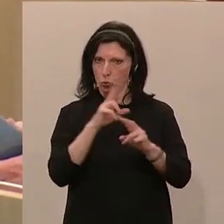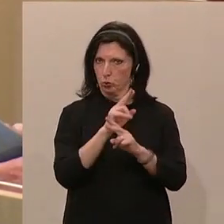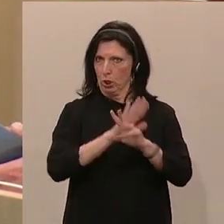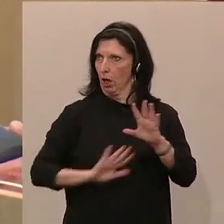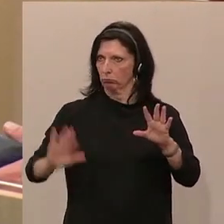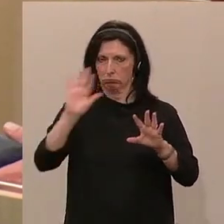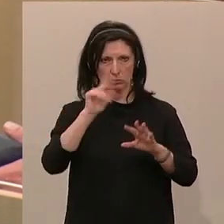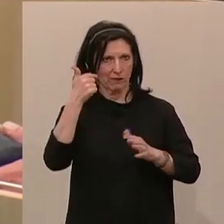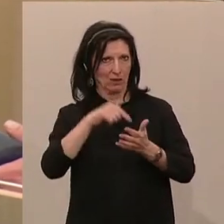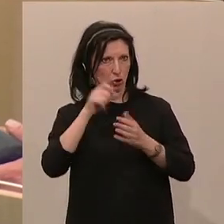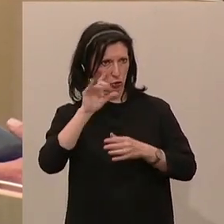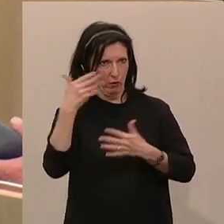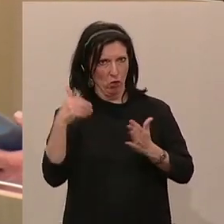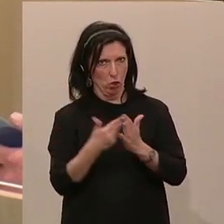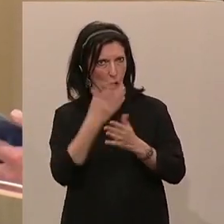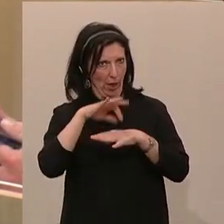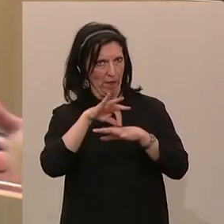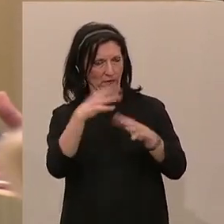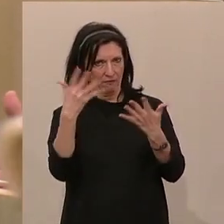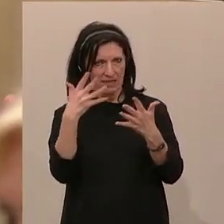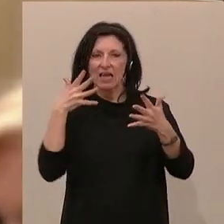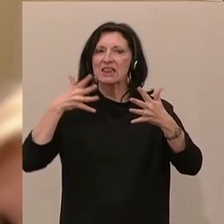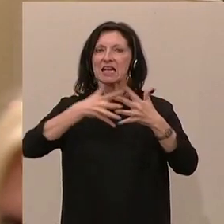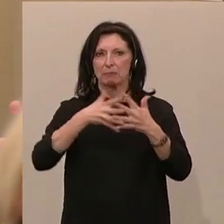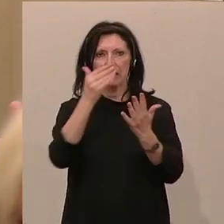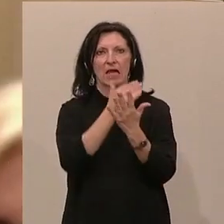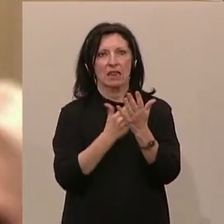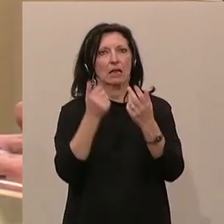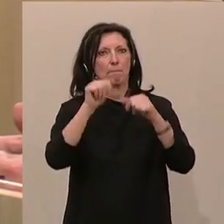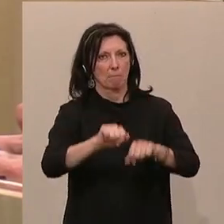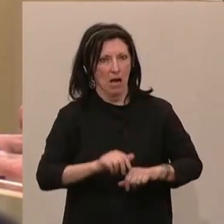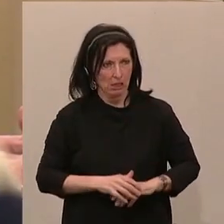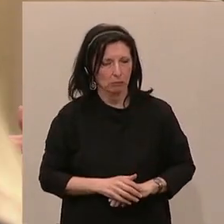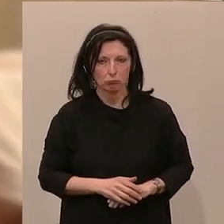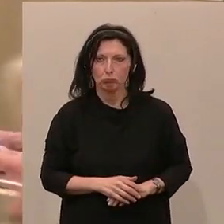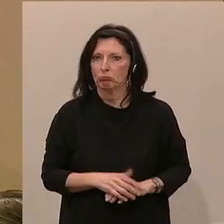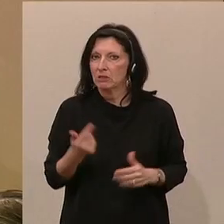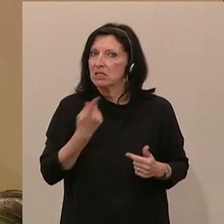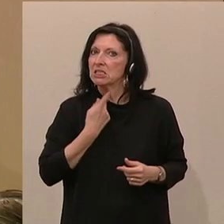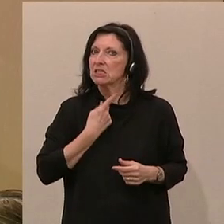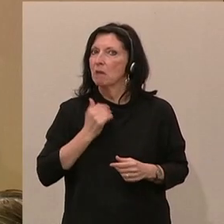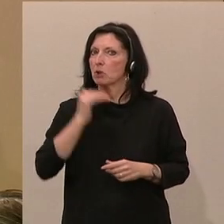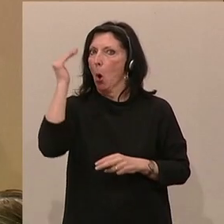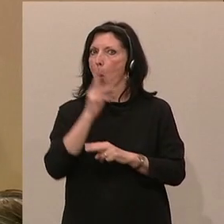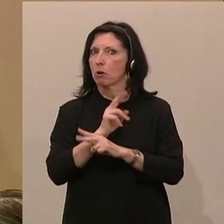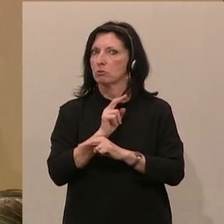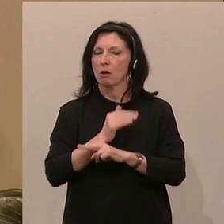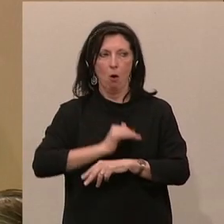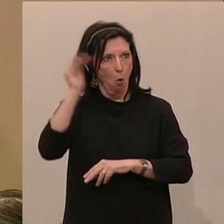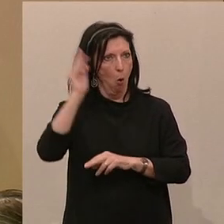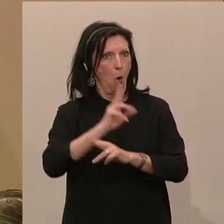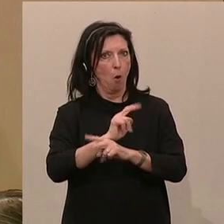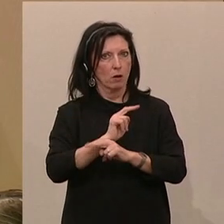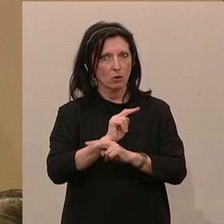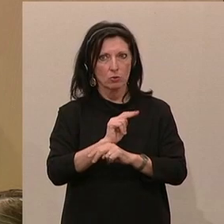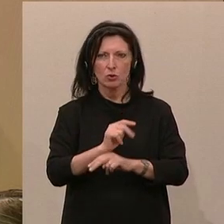eingeführt 2012 die sogenannte Transparenzdatenbank. Ich komme aus einem Bundesland, aus Oberösterreich. Oberösterreich